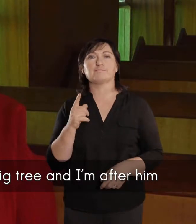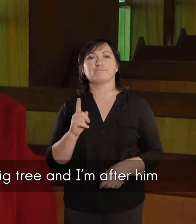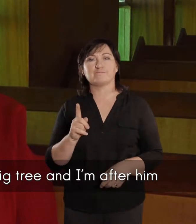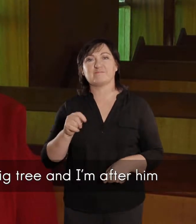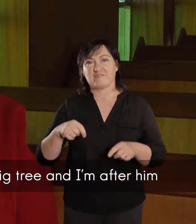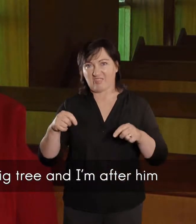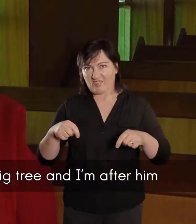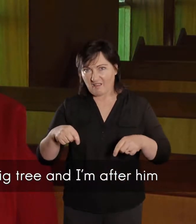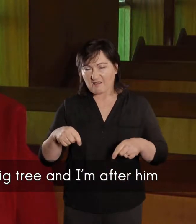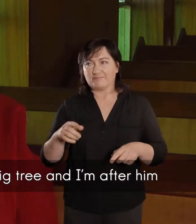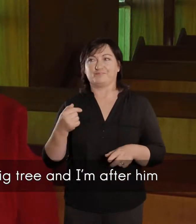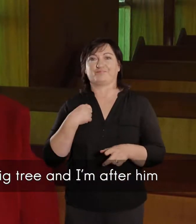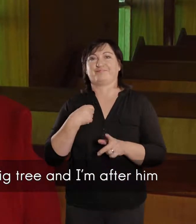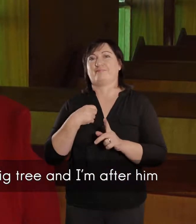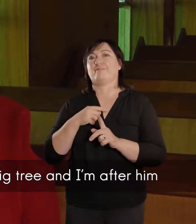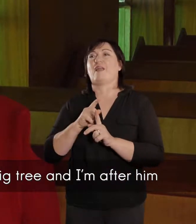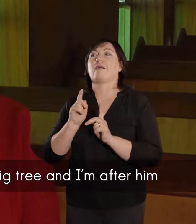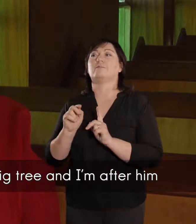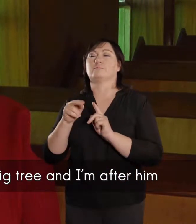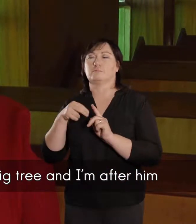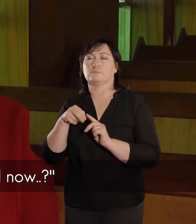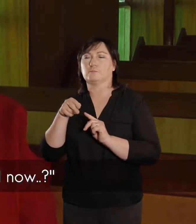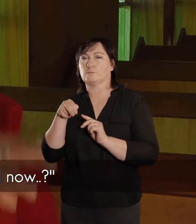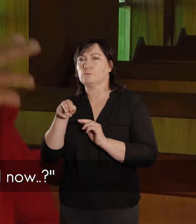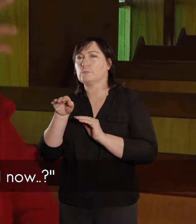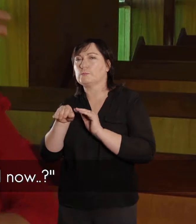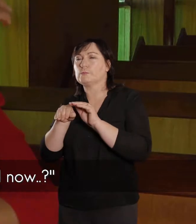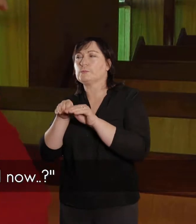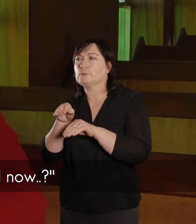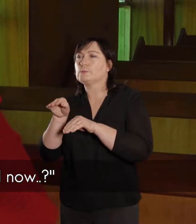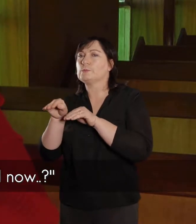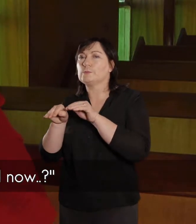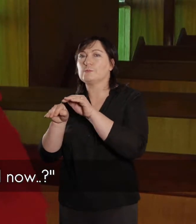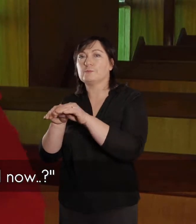hy is achter die vieje boom in, en ek achterna, die staan nie lekker,